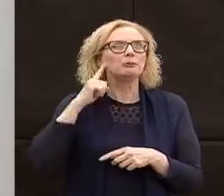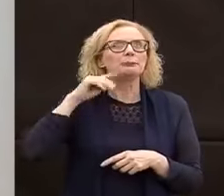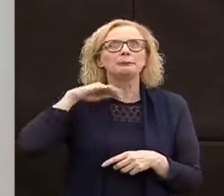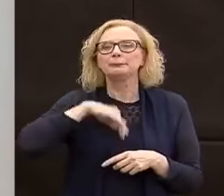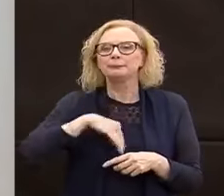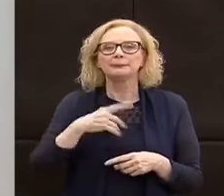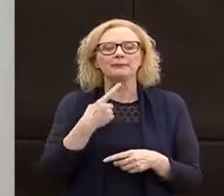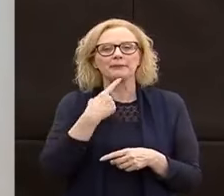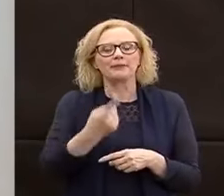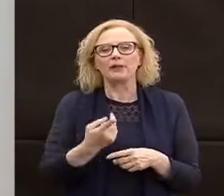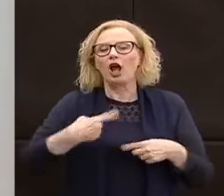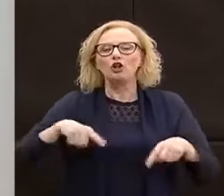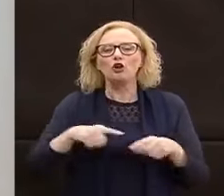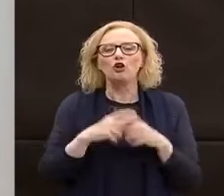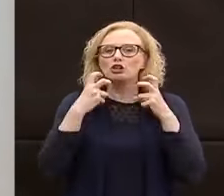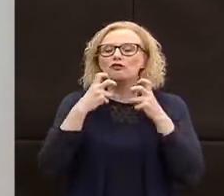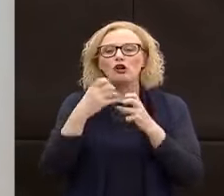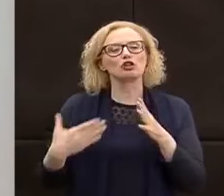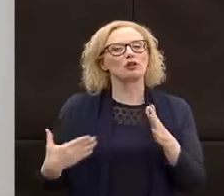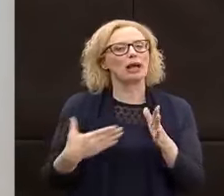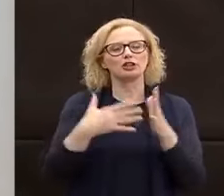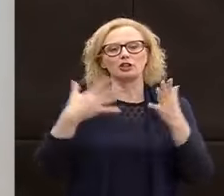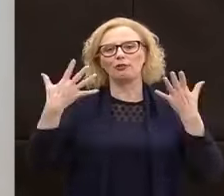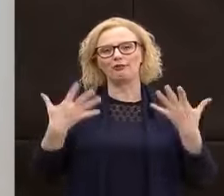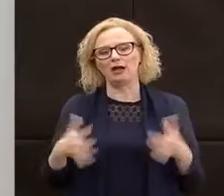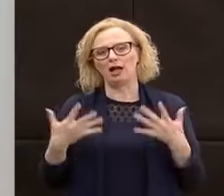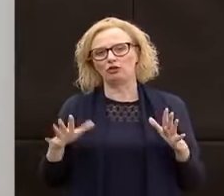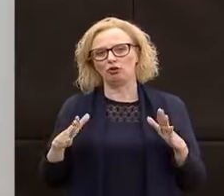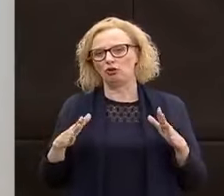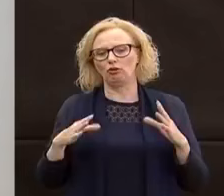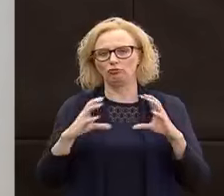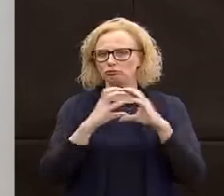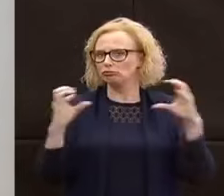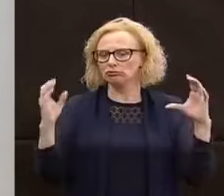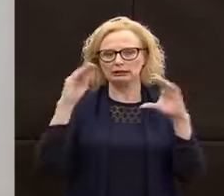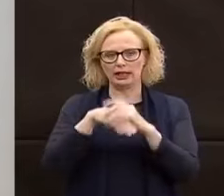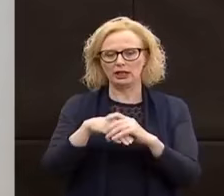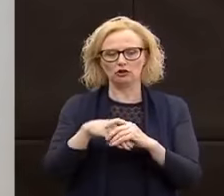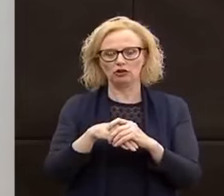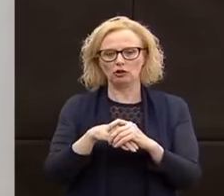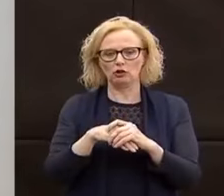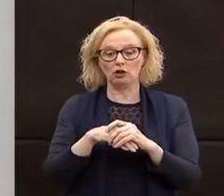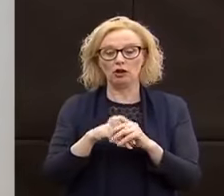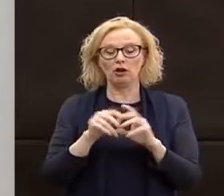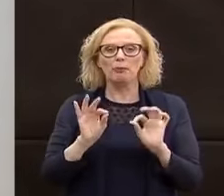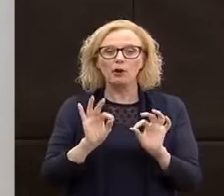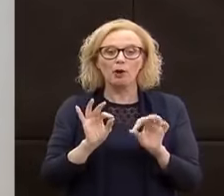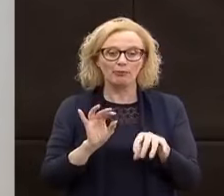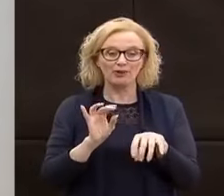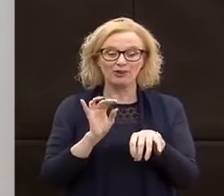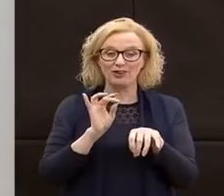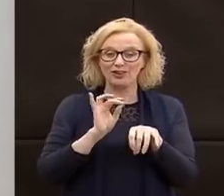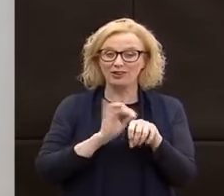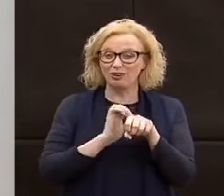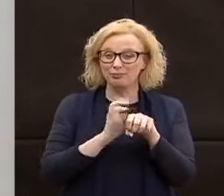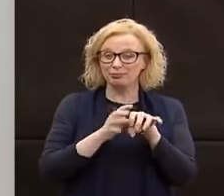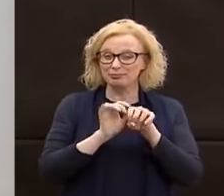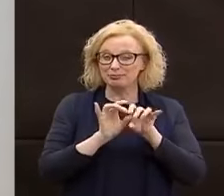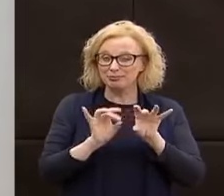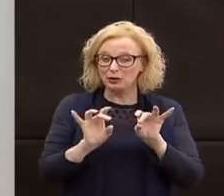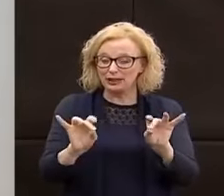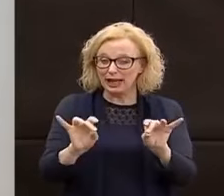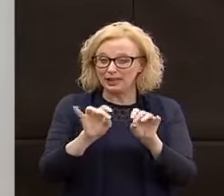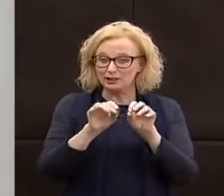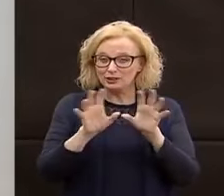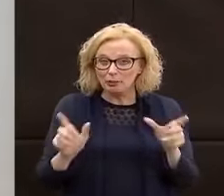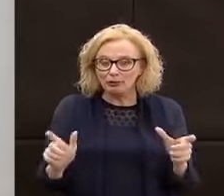tutto il possibile, che stiamo facendo tutto il possibile all'interno delle strutture, in questo momento per contenere la diffusione del contagio, ma poi